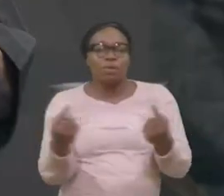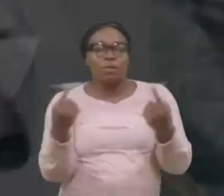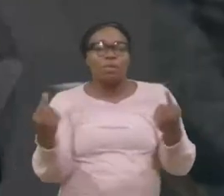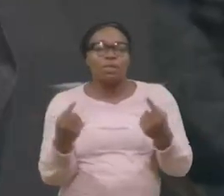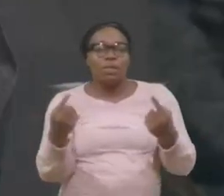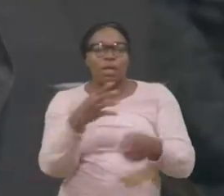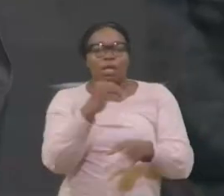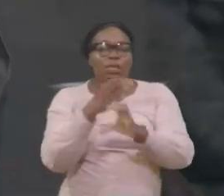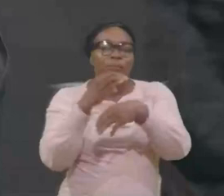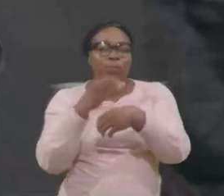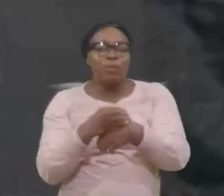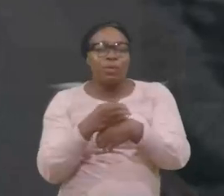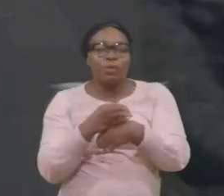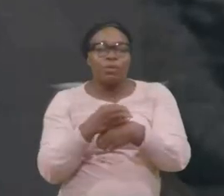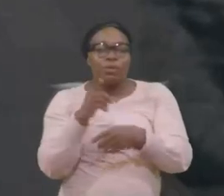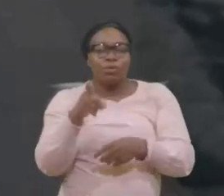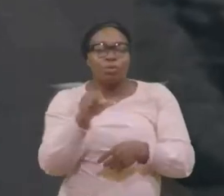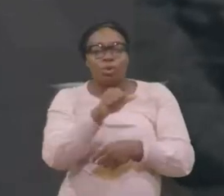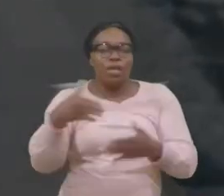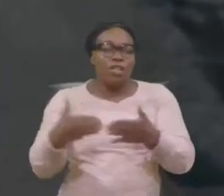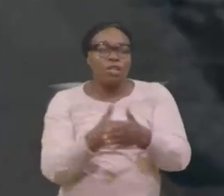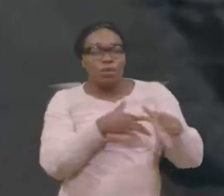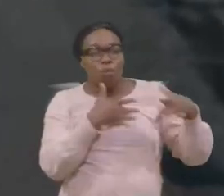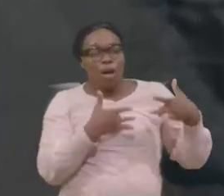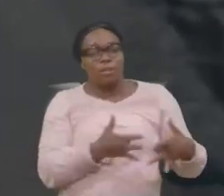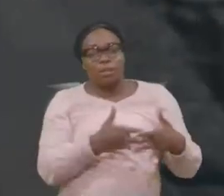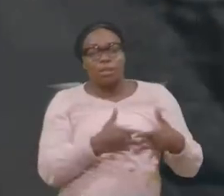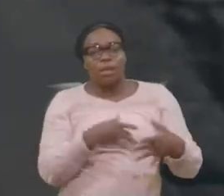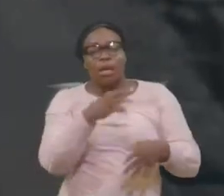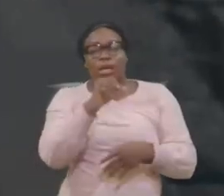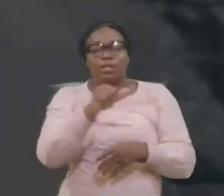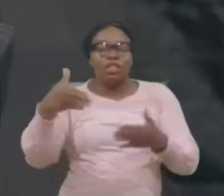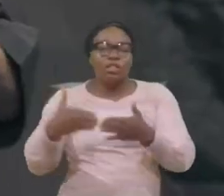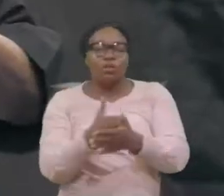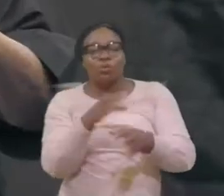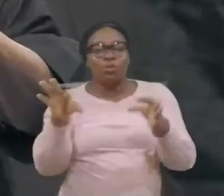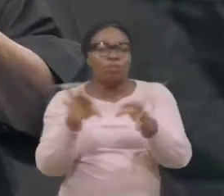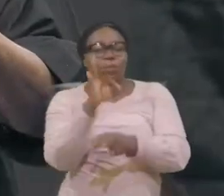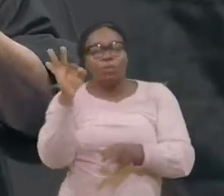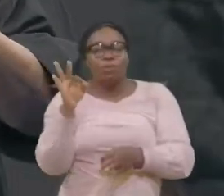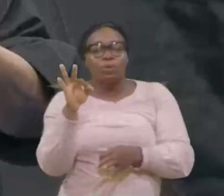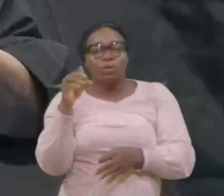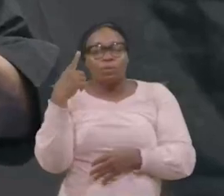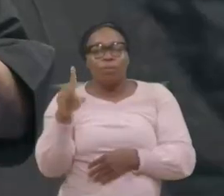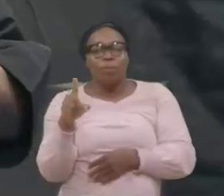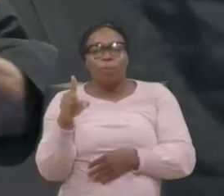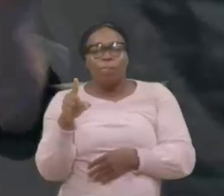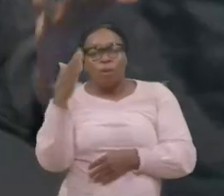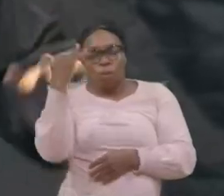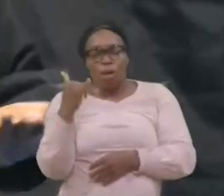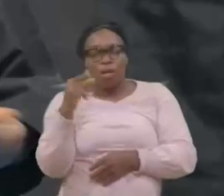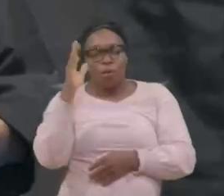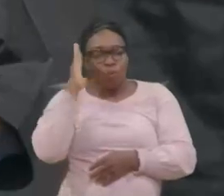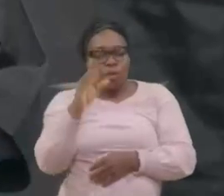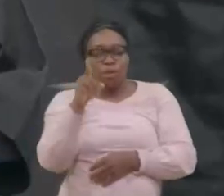Faites-vous, Un cœur nouveau, Et un esprit nouveau, Pourquoi, Mouriez-vous,